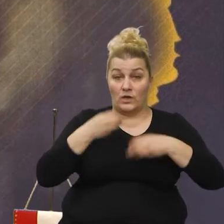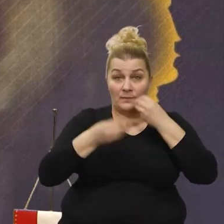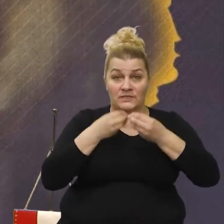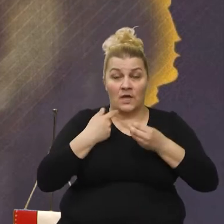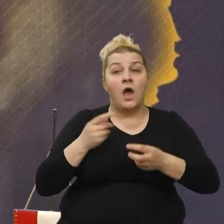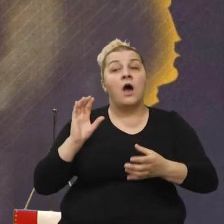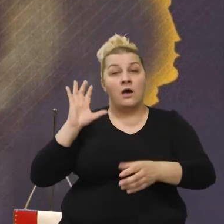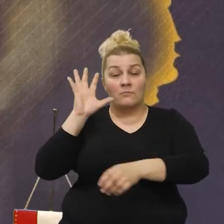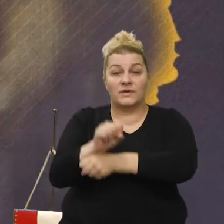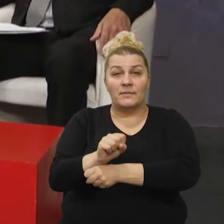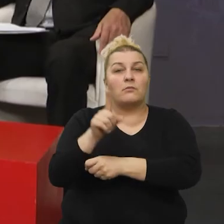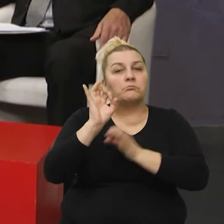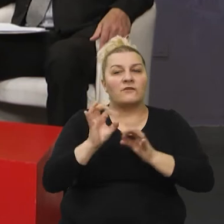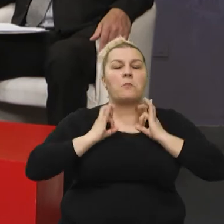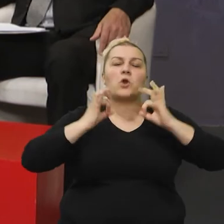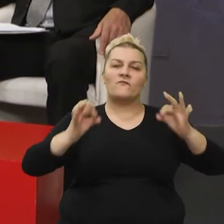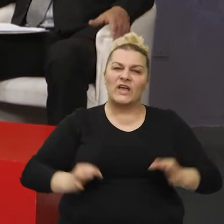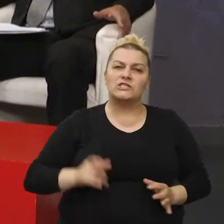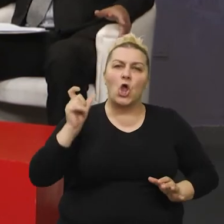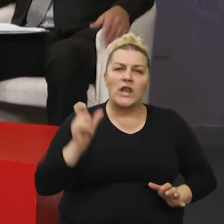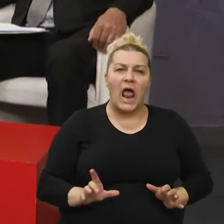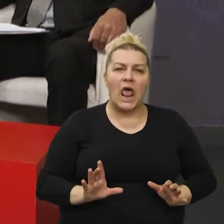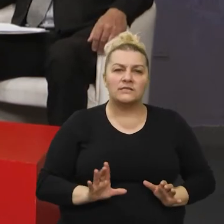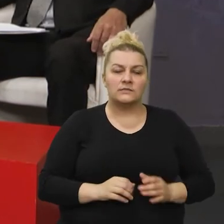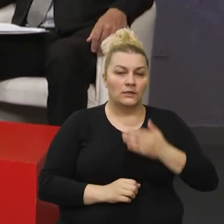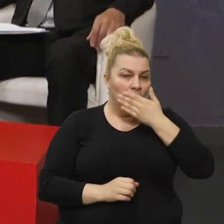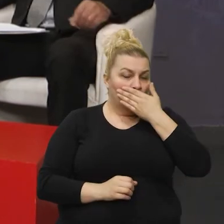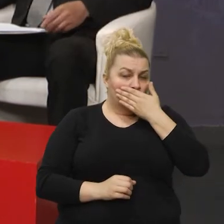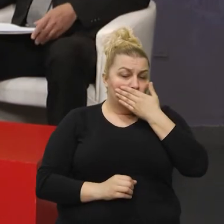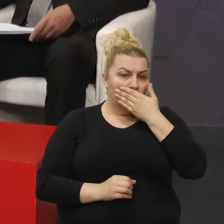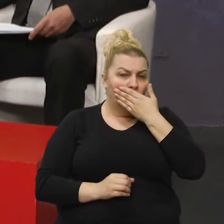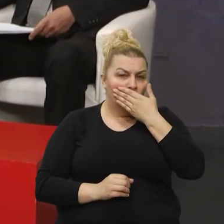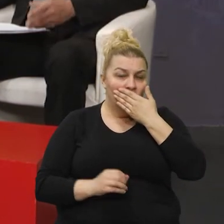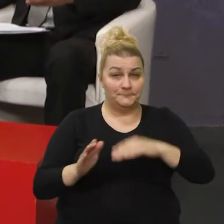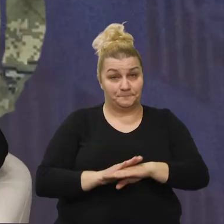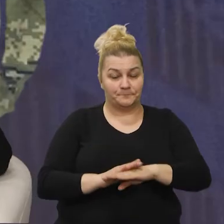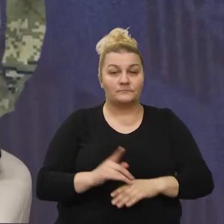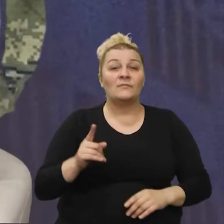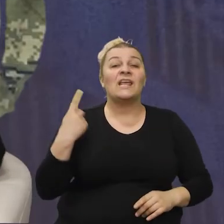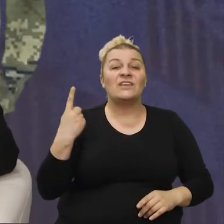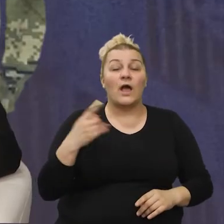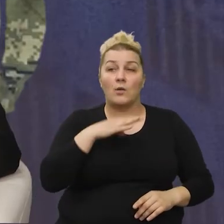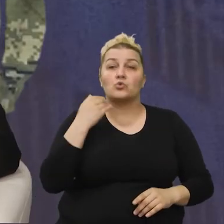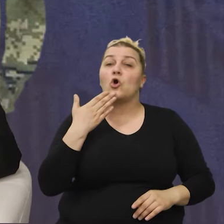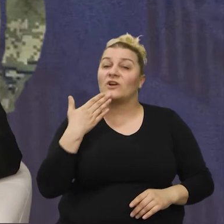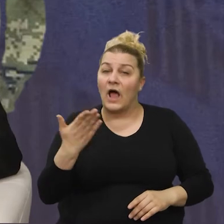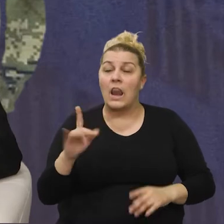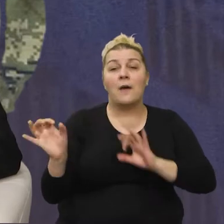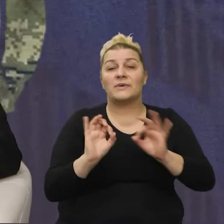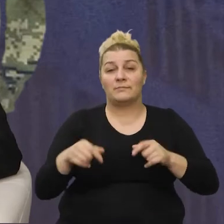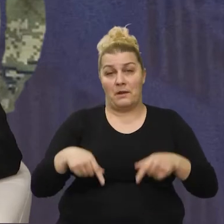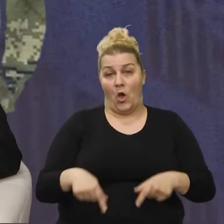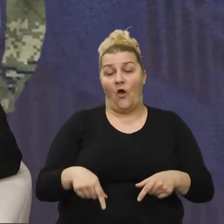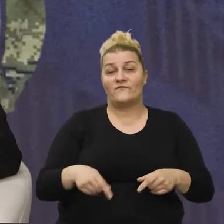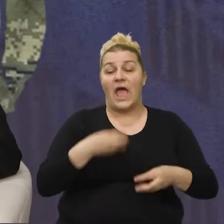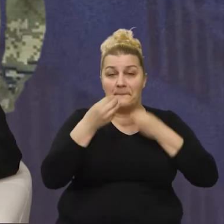vidio takvog profesionalica. Evo, Ivanka, hvala ti lijepo na svemu što si pomogao u pripremi ove